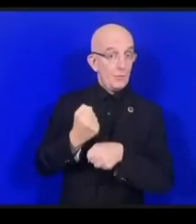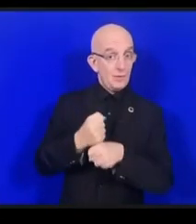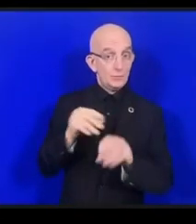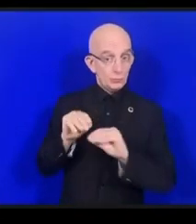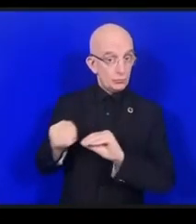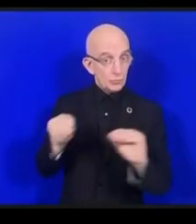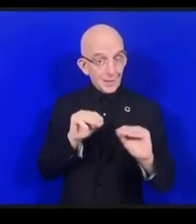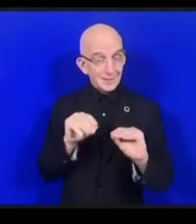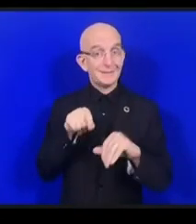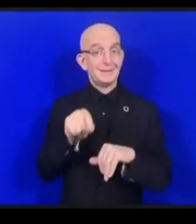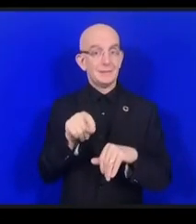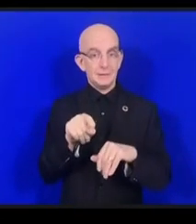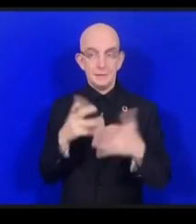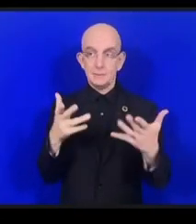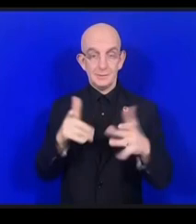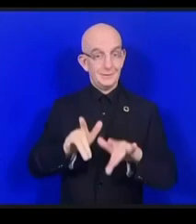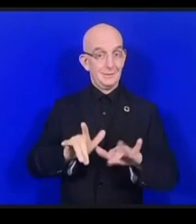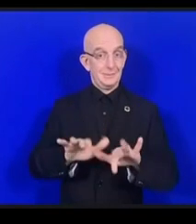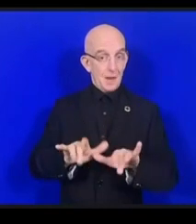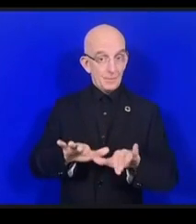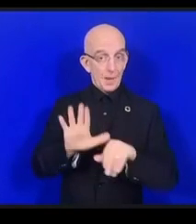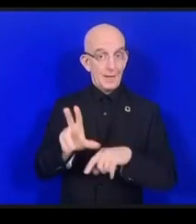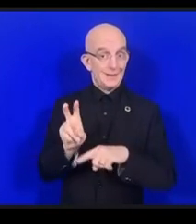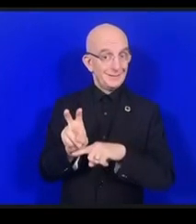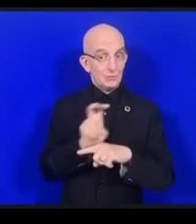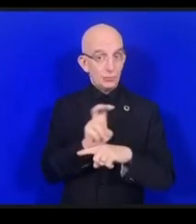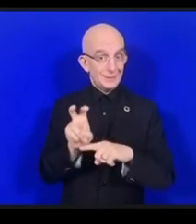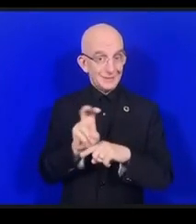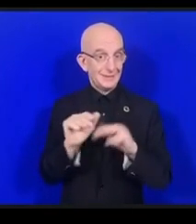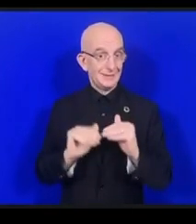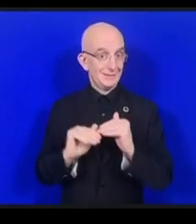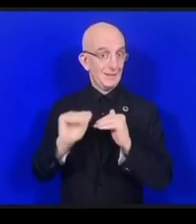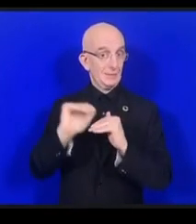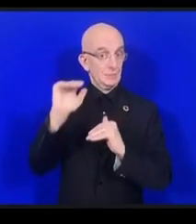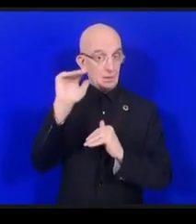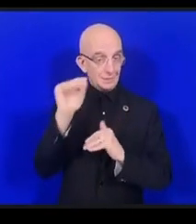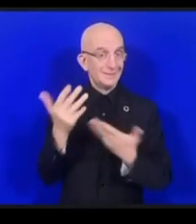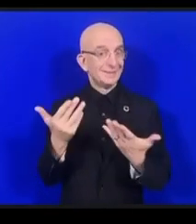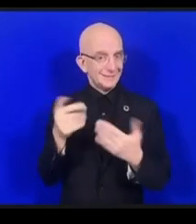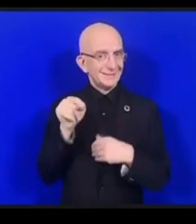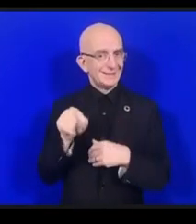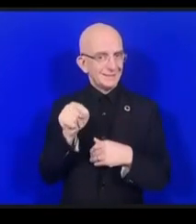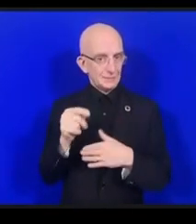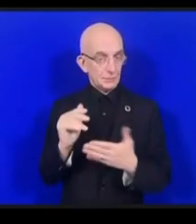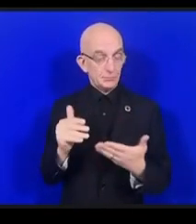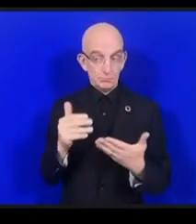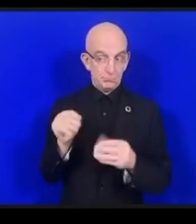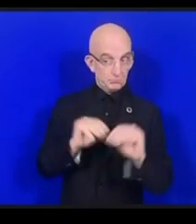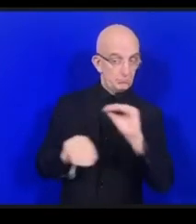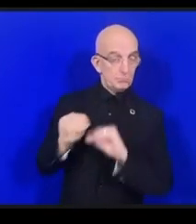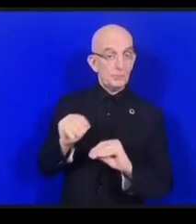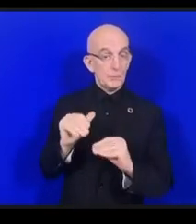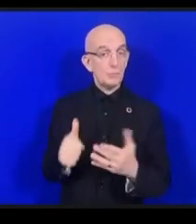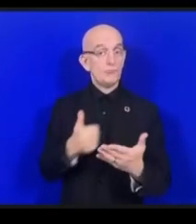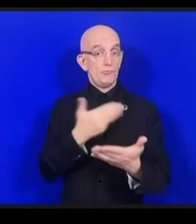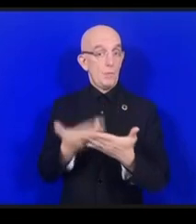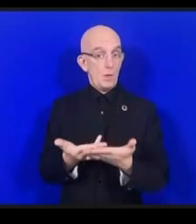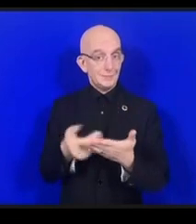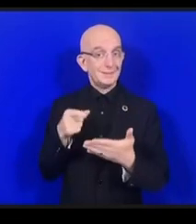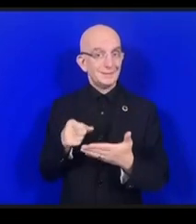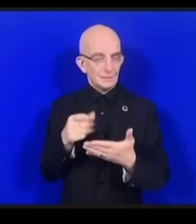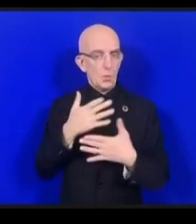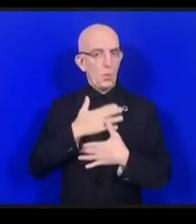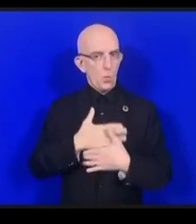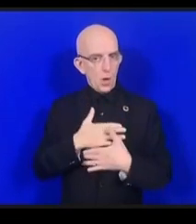créer un hub de la cybersécurité pour regrouper des experts de l